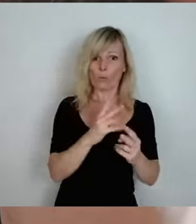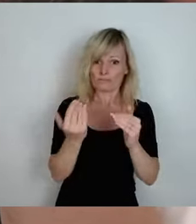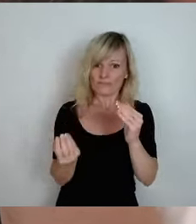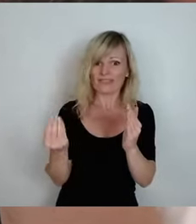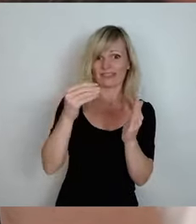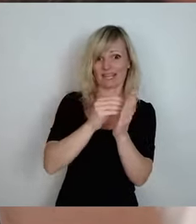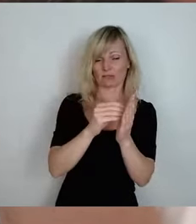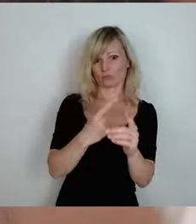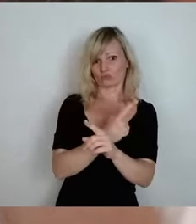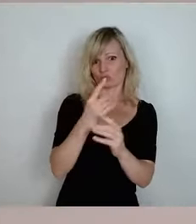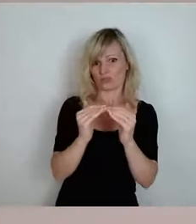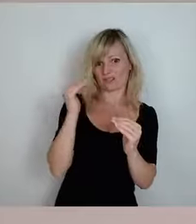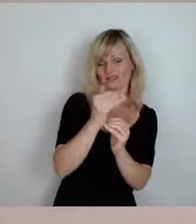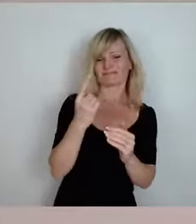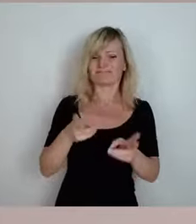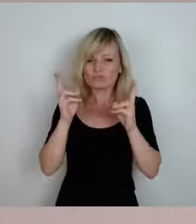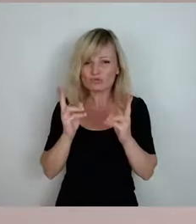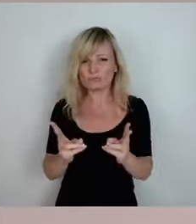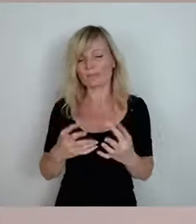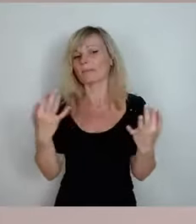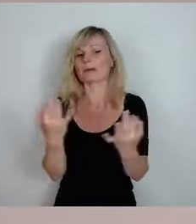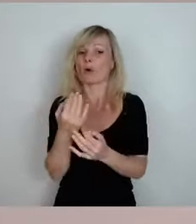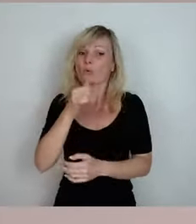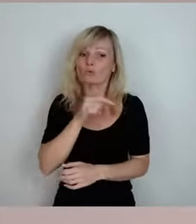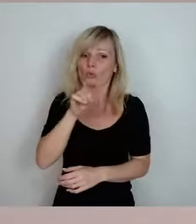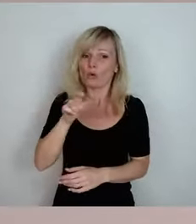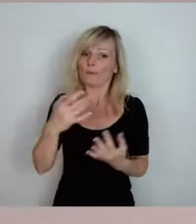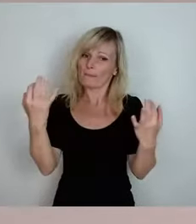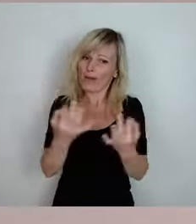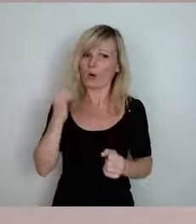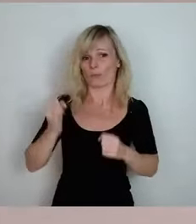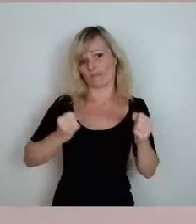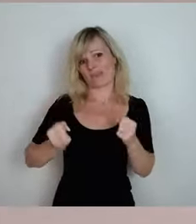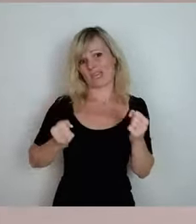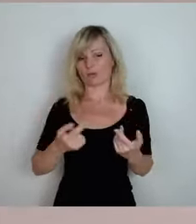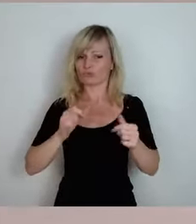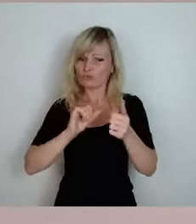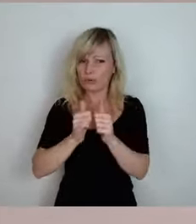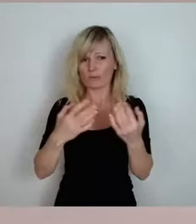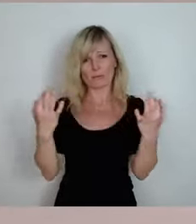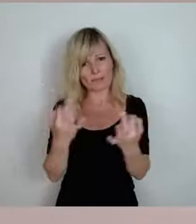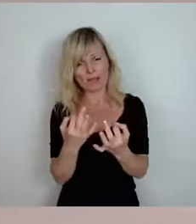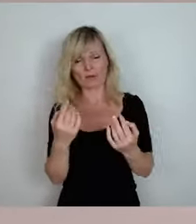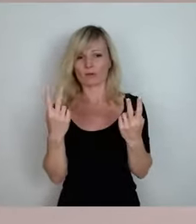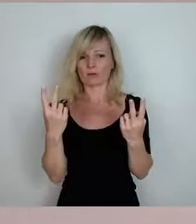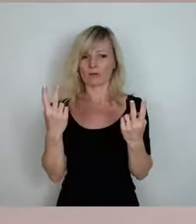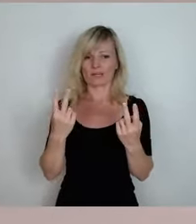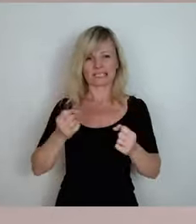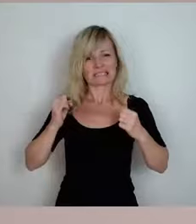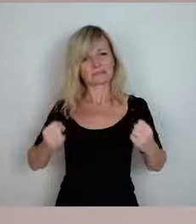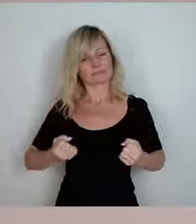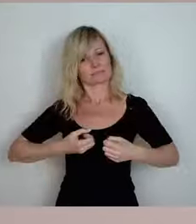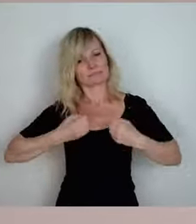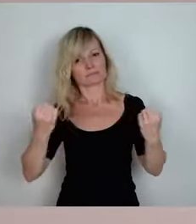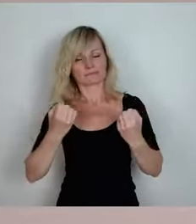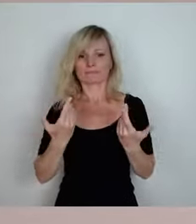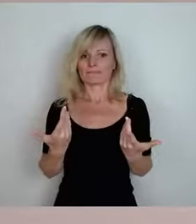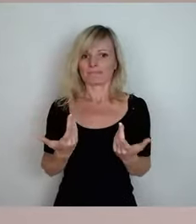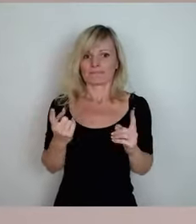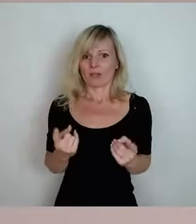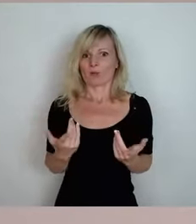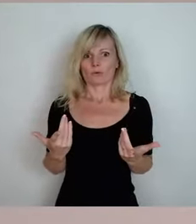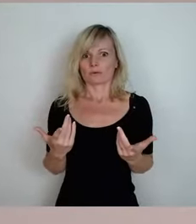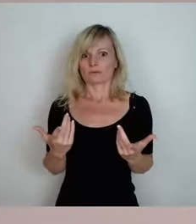absolut Recht. Diese jungen Leute brauchen Bewegung, sie brauchen das Auspowern, damit sie auch dann wieder